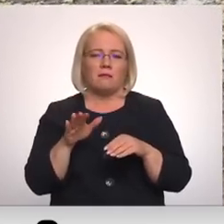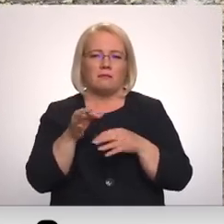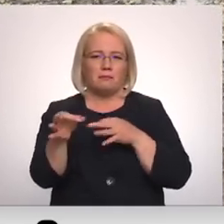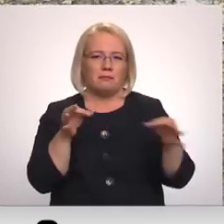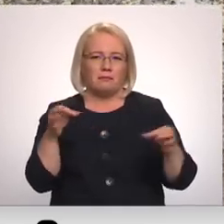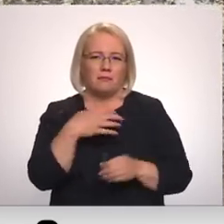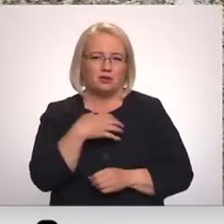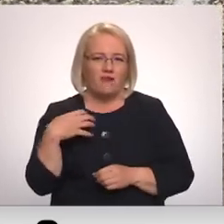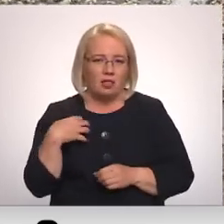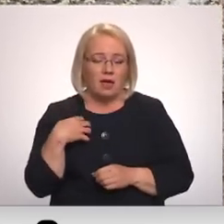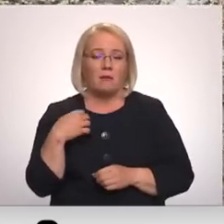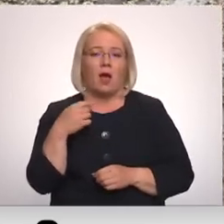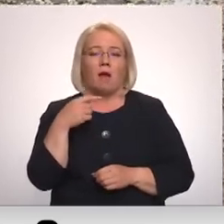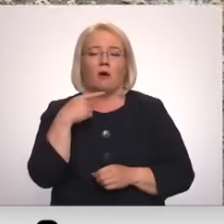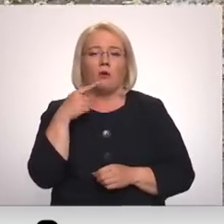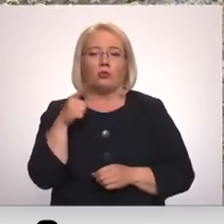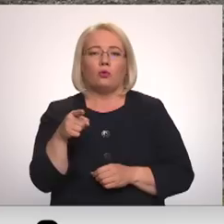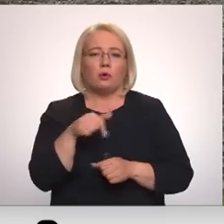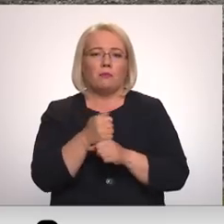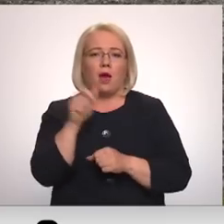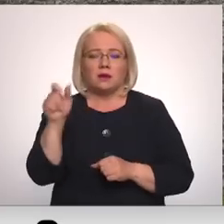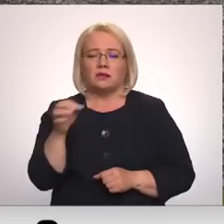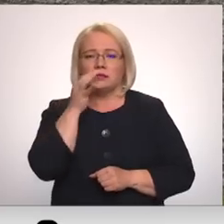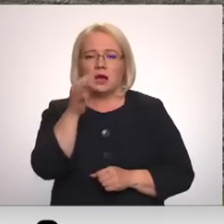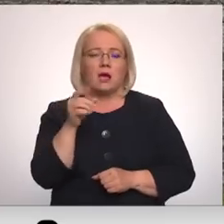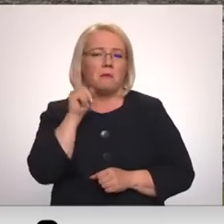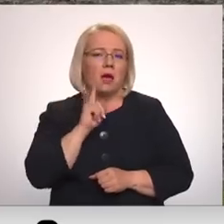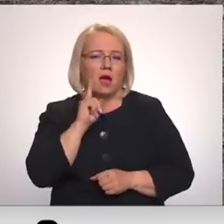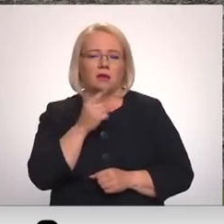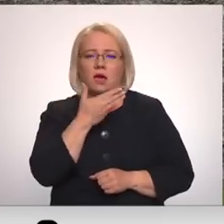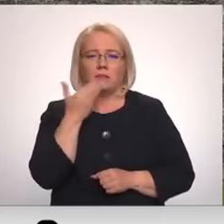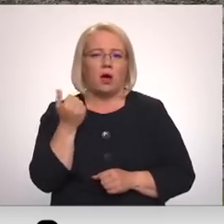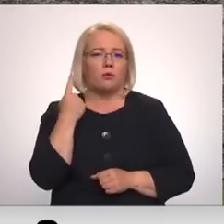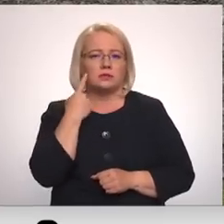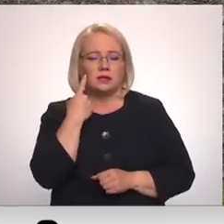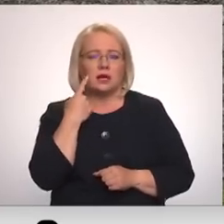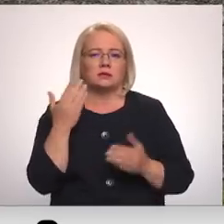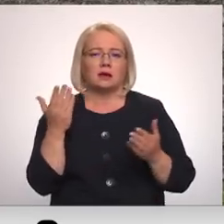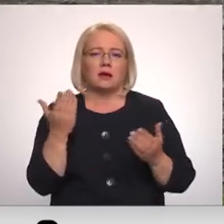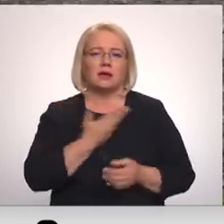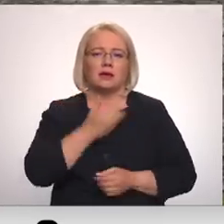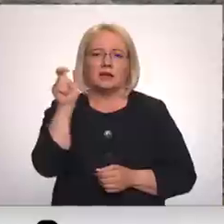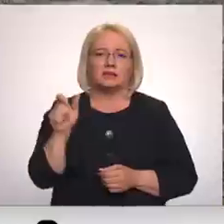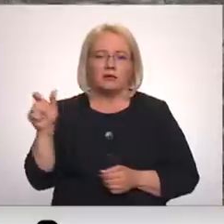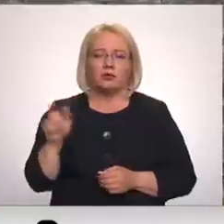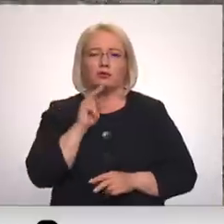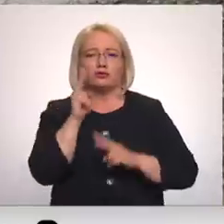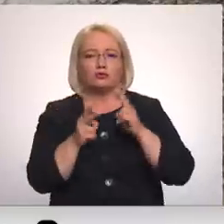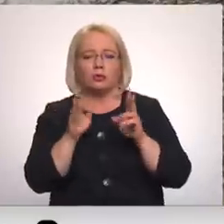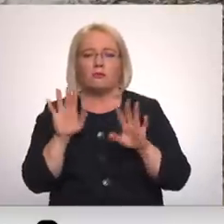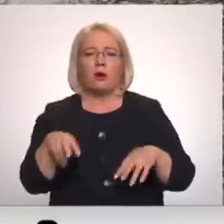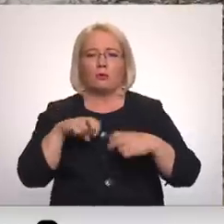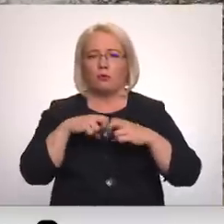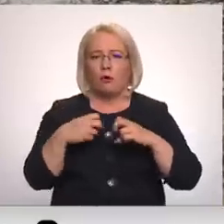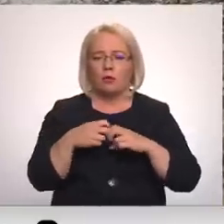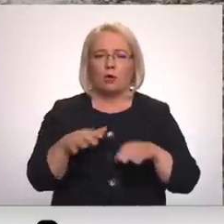pārstāvis tās, ka vismaz pagaidām viņi nav dzirdējuši par to, ka iedzīvotāju sūdzas par problēmām